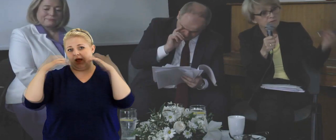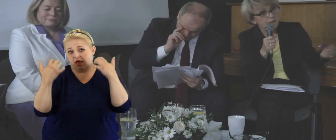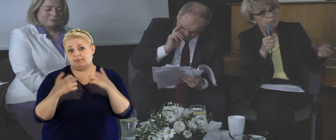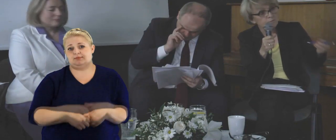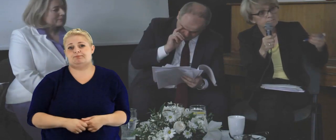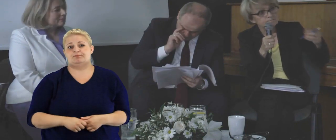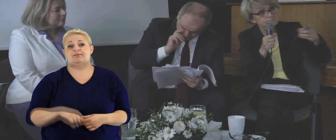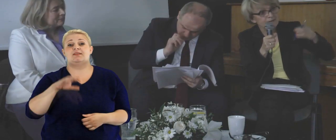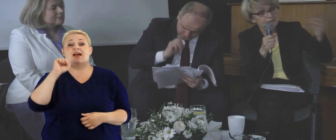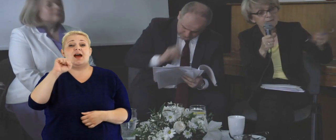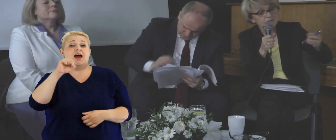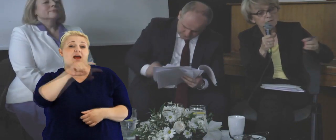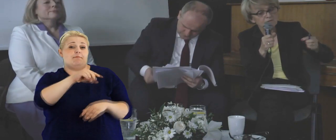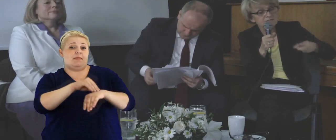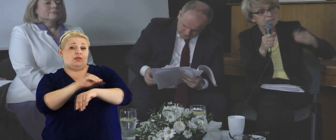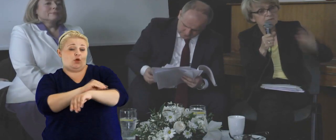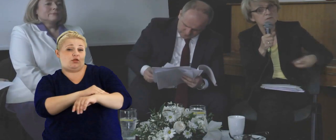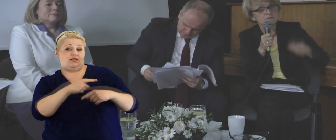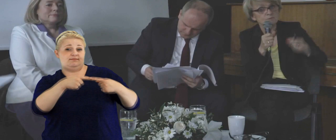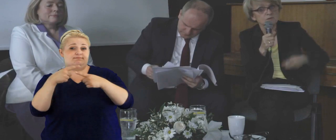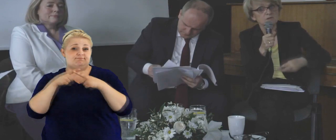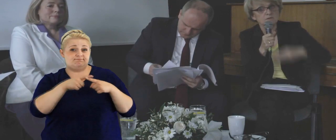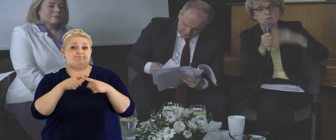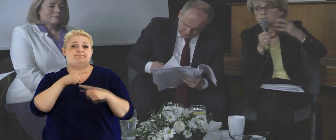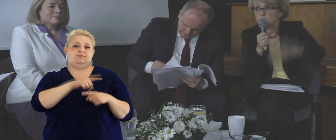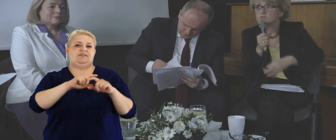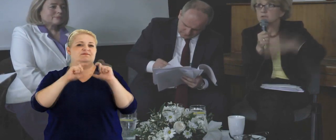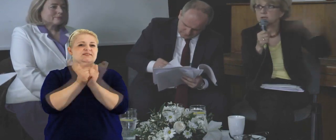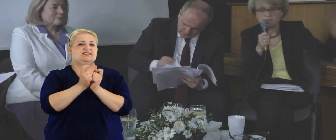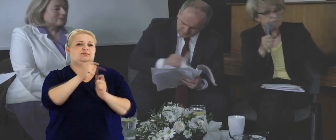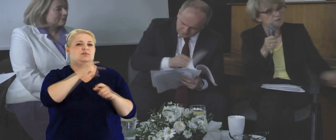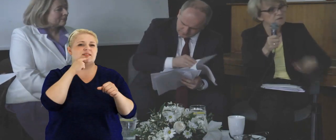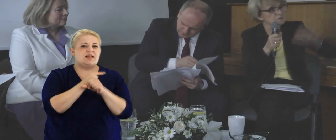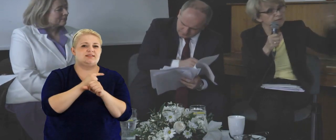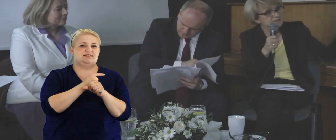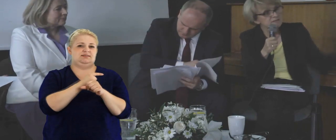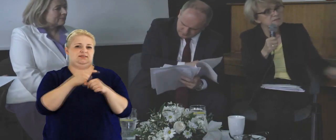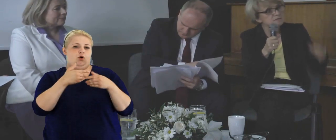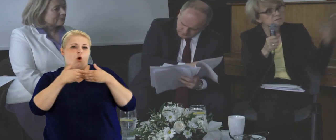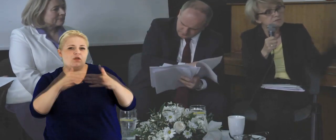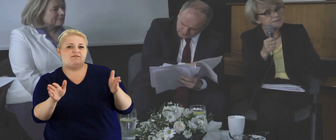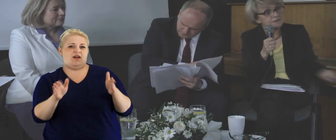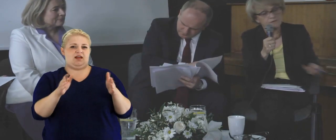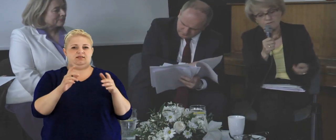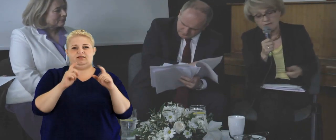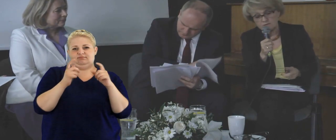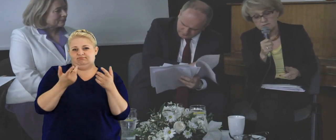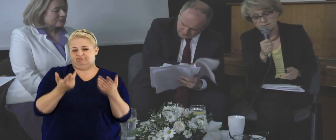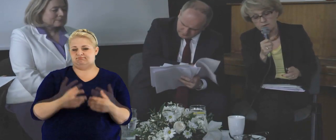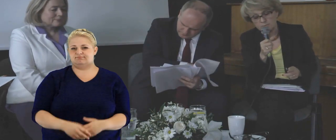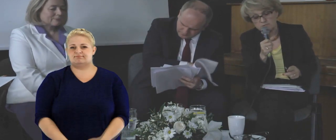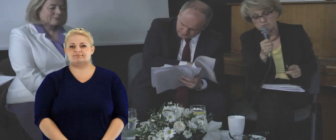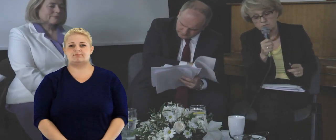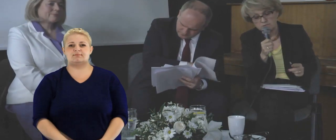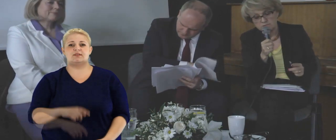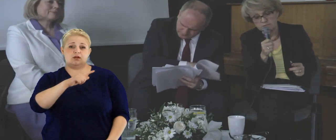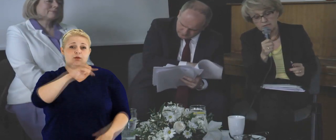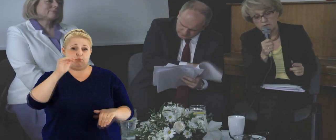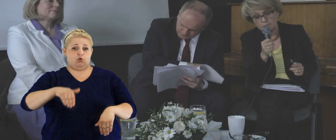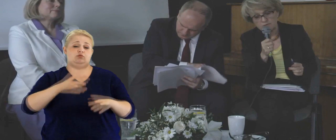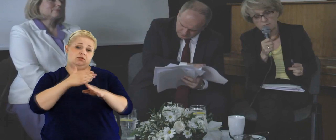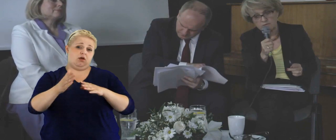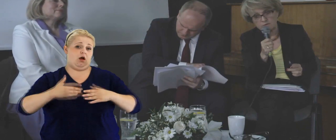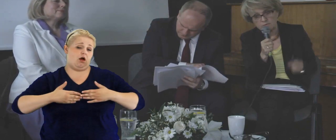bez udziału parlamentu, a więc tej metody wspólnotowej, która wymusza te wszystkie konsultacje, dyskusje, otwartość całego procesu